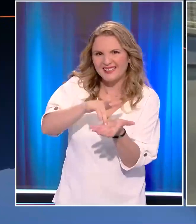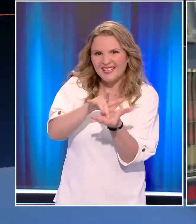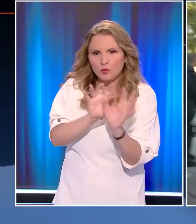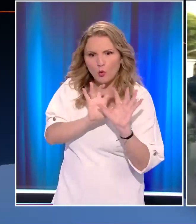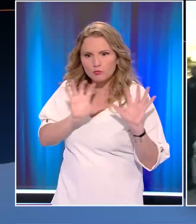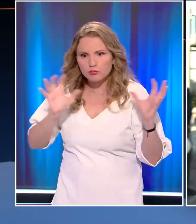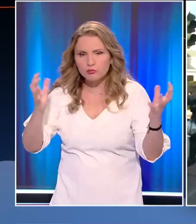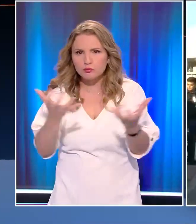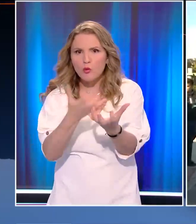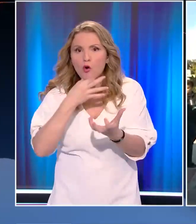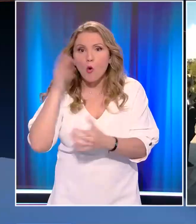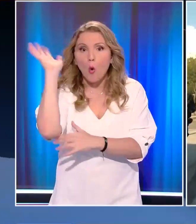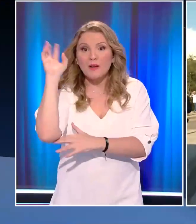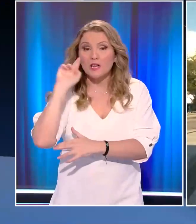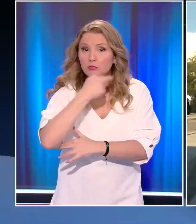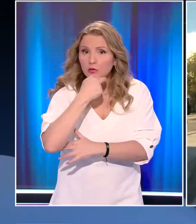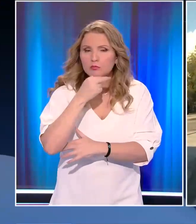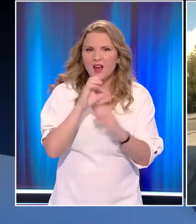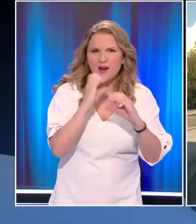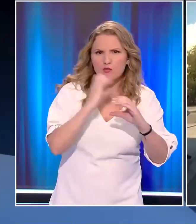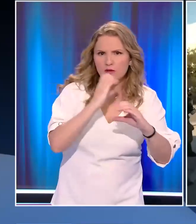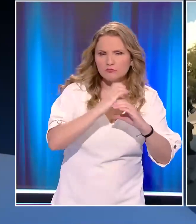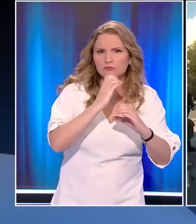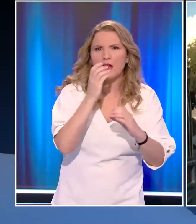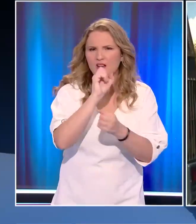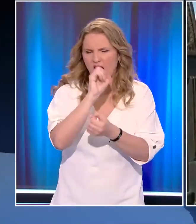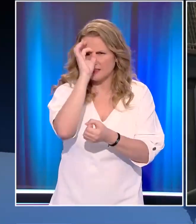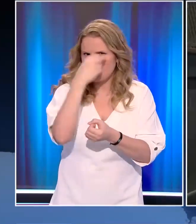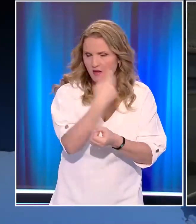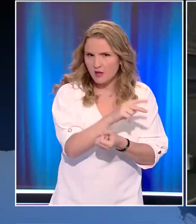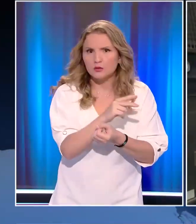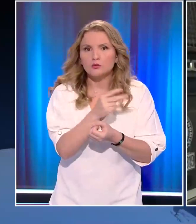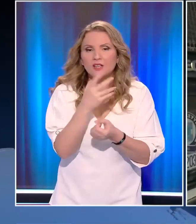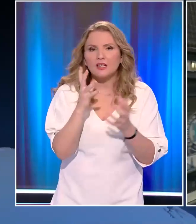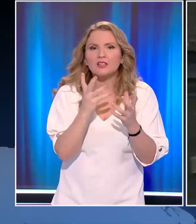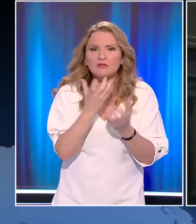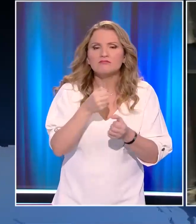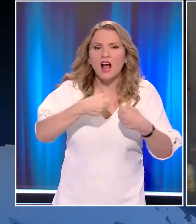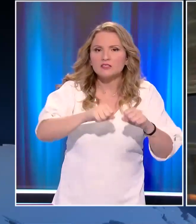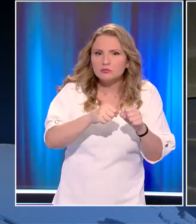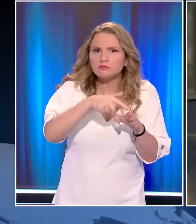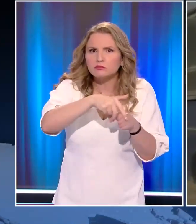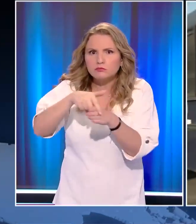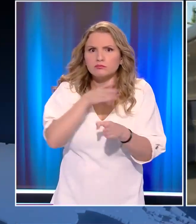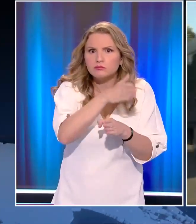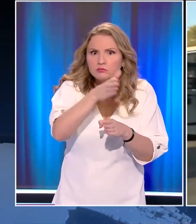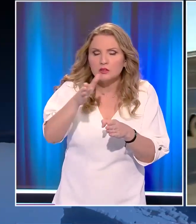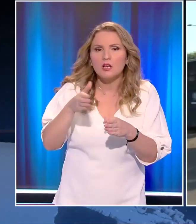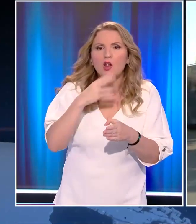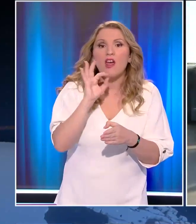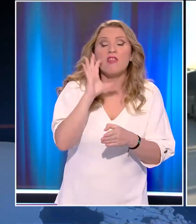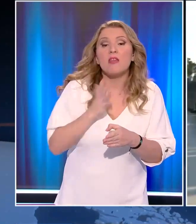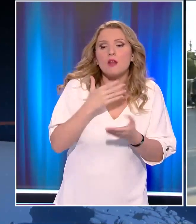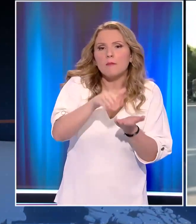Βελίδης όπου θα μιλήσει ο Πρωθυπουργός τόσο με κλούβες όσο και με δημιρίες έχουν επιστρατευτεί οι έαντες αλλά και ομάδες ΔΙΑΣ, ΟΠΚΕ και Δράση καθώς και